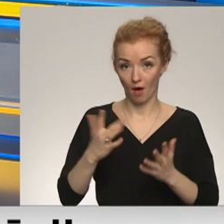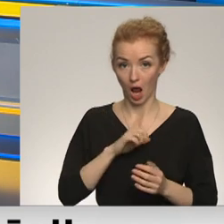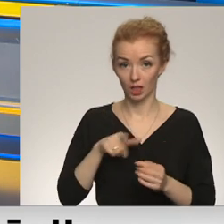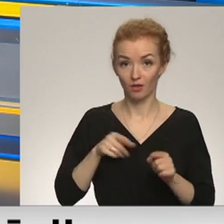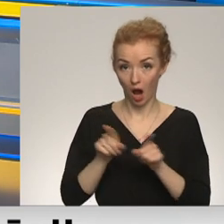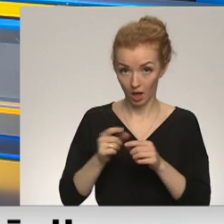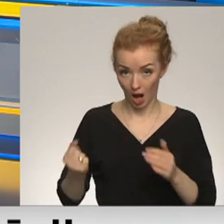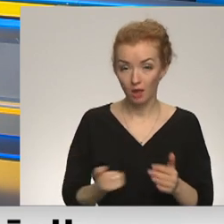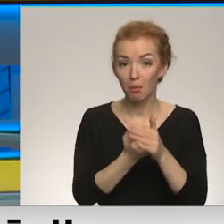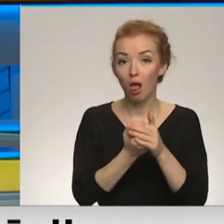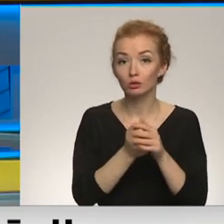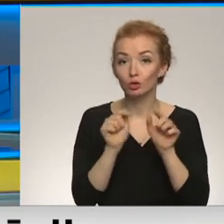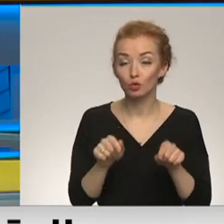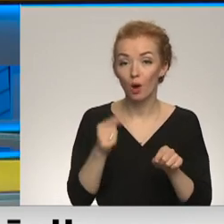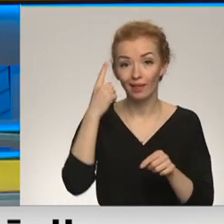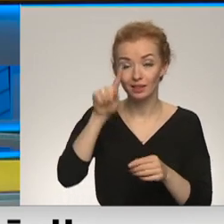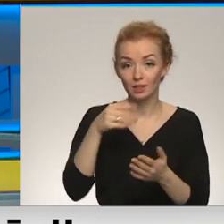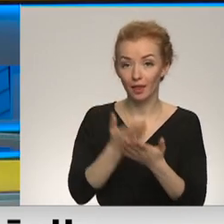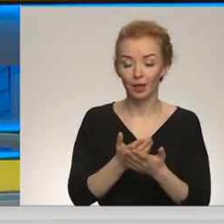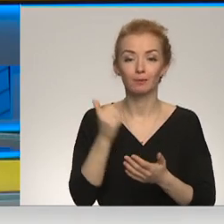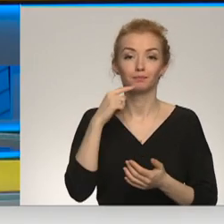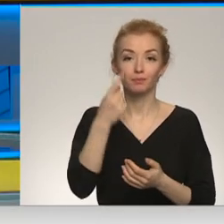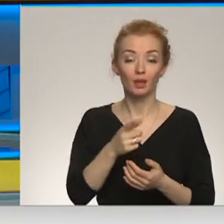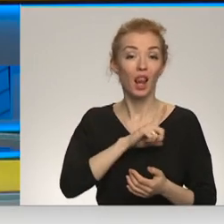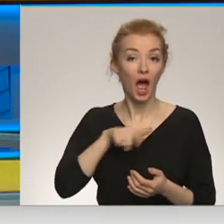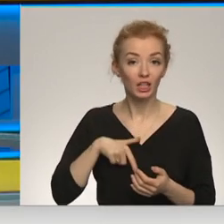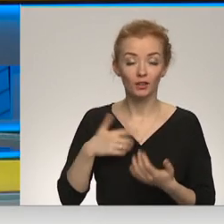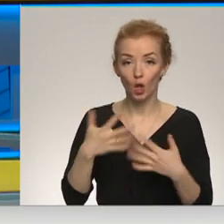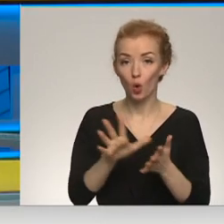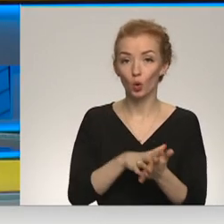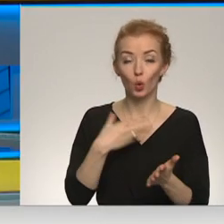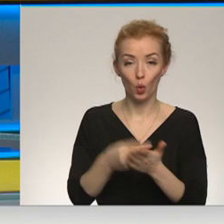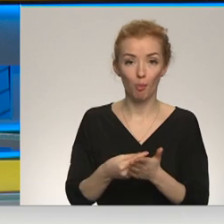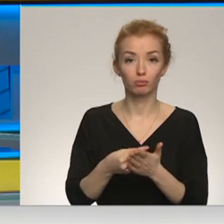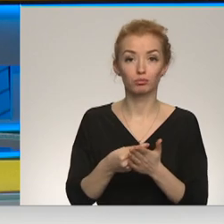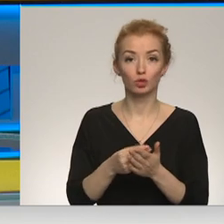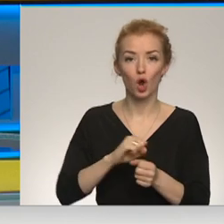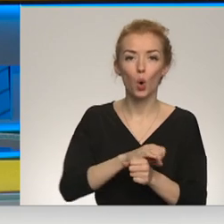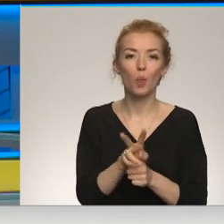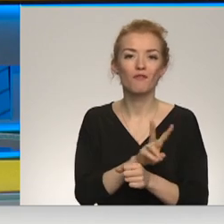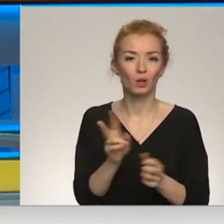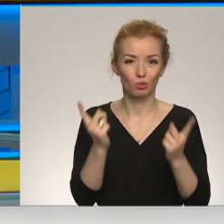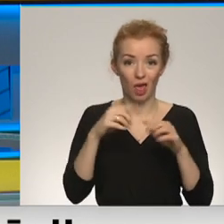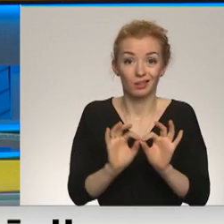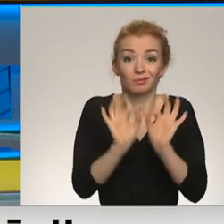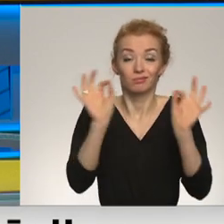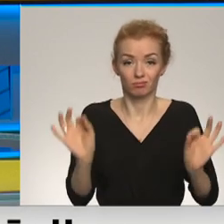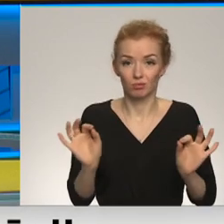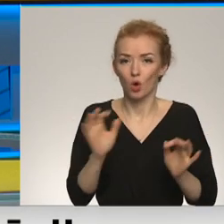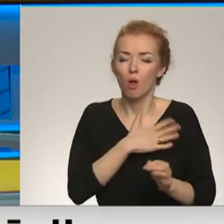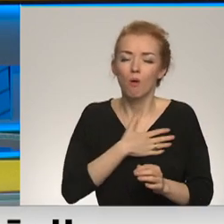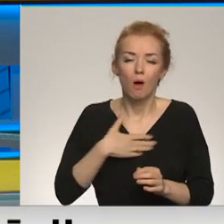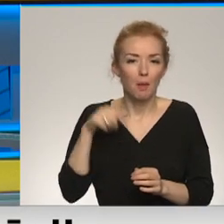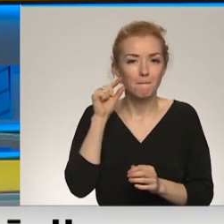šeinacitīvai, pēc jūs domām? Latvijas puse jau kopš principā arī kopš Covid pandēmijas ļoti maz